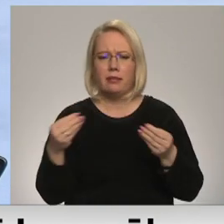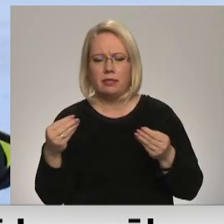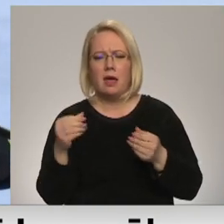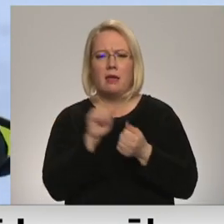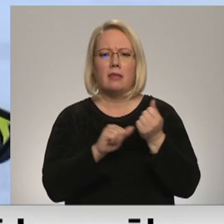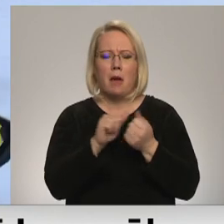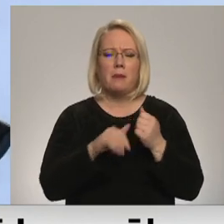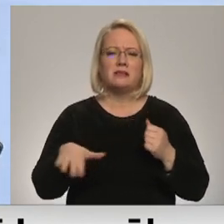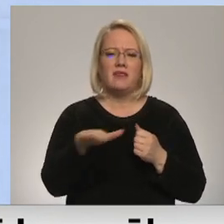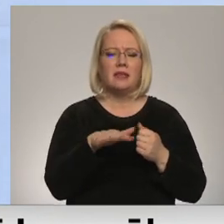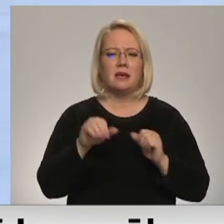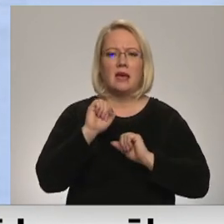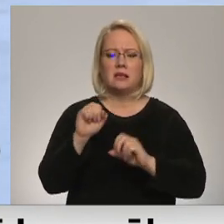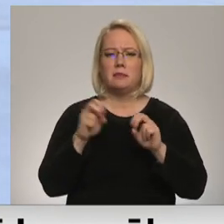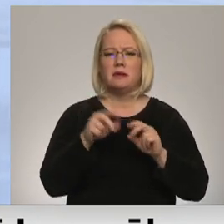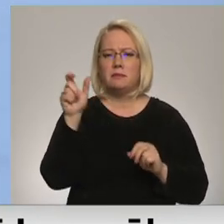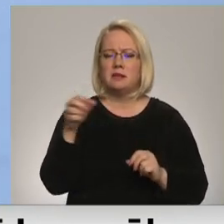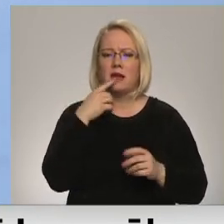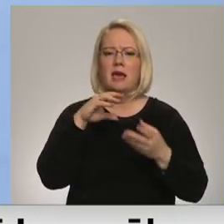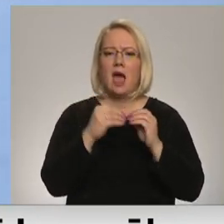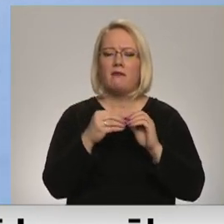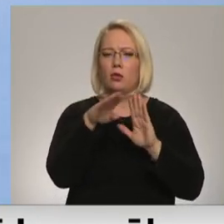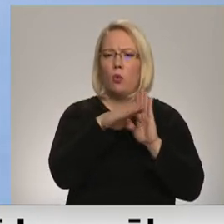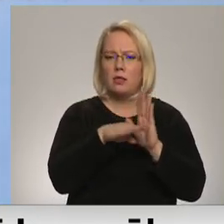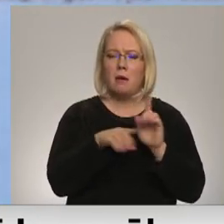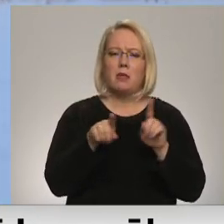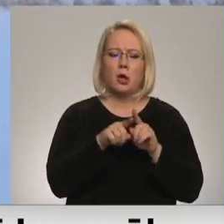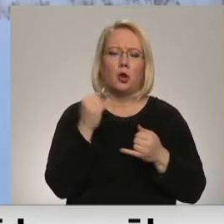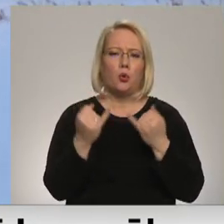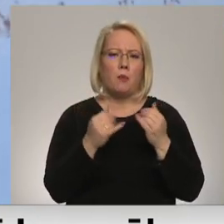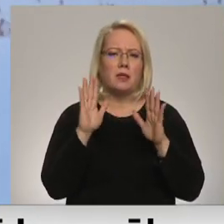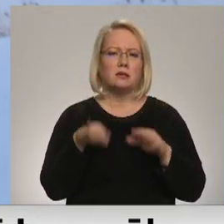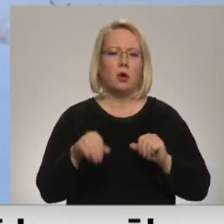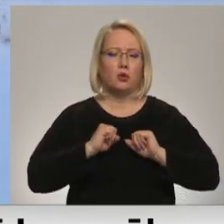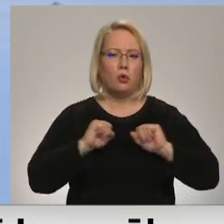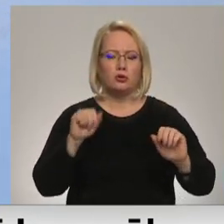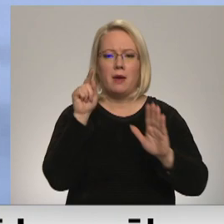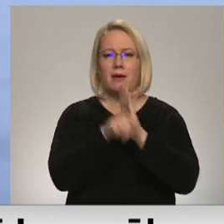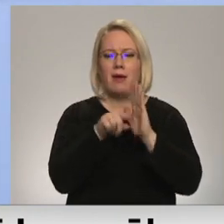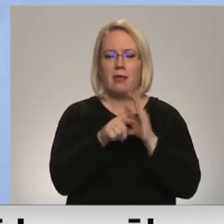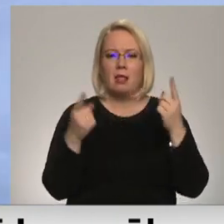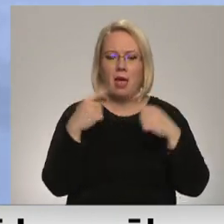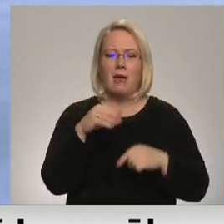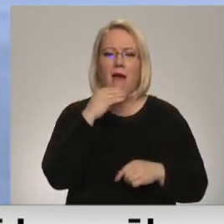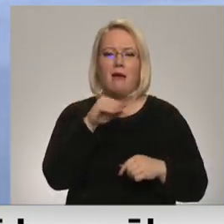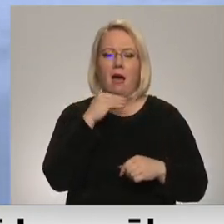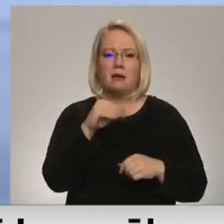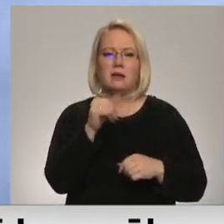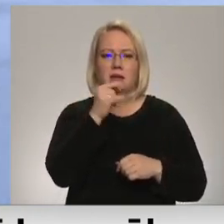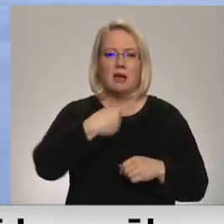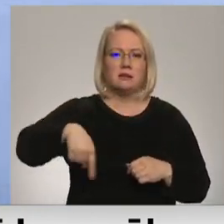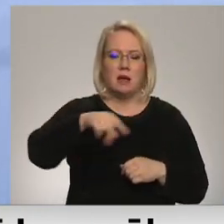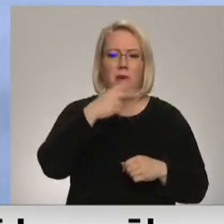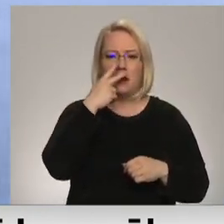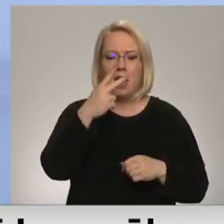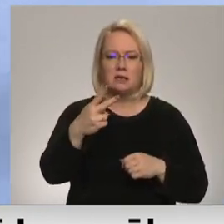speciālisti aicinievērot ne tikai noteikumus, bet rūpēties arī par drošību. Reida laikā Rāznes ezara ledū bija redzamas līdz pat trīs